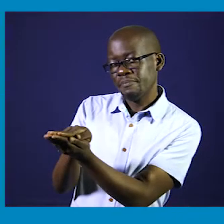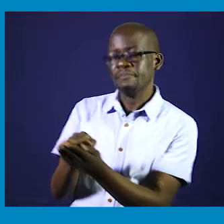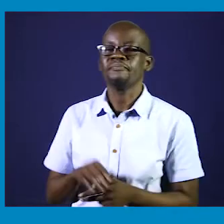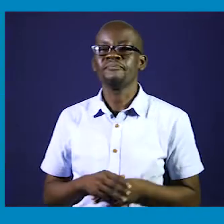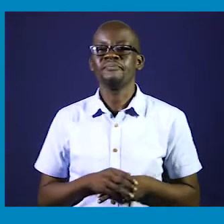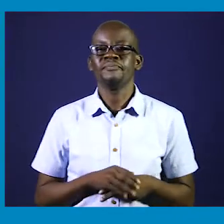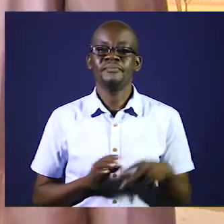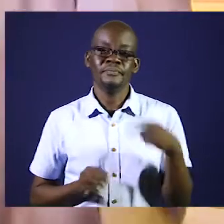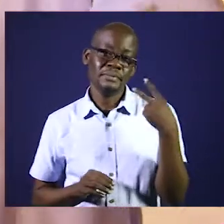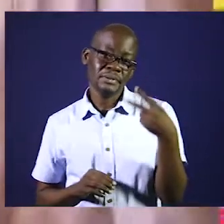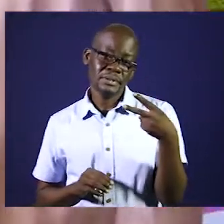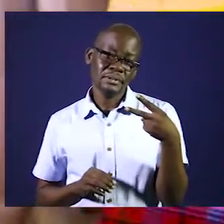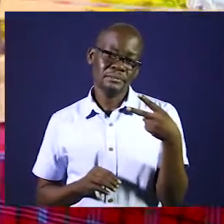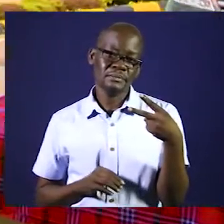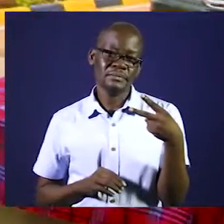sehemu za kungia nchini,